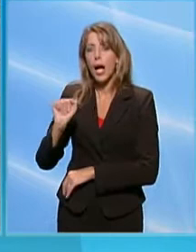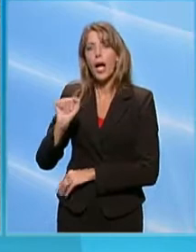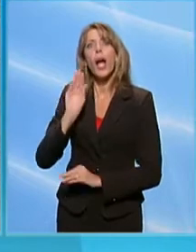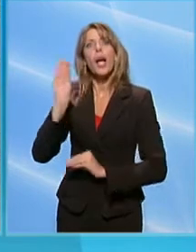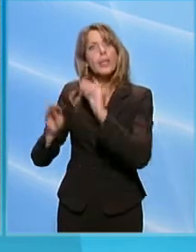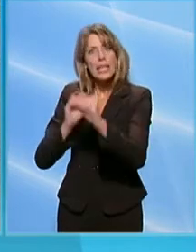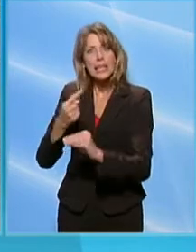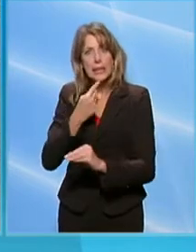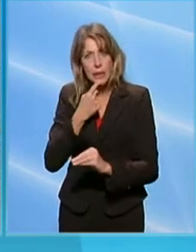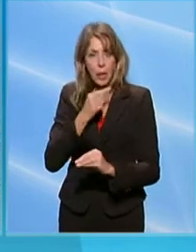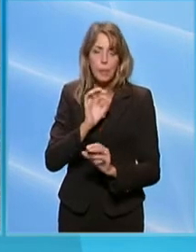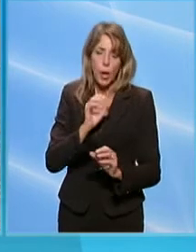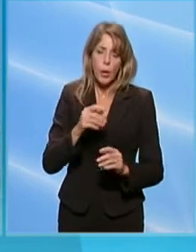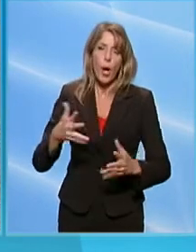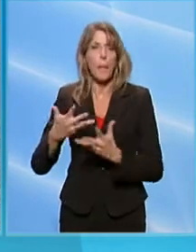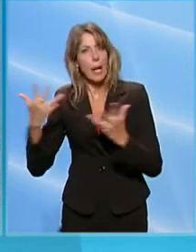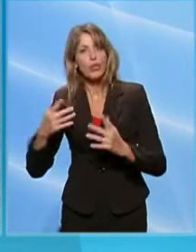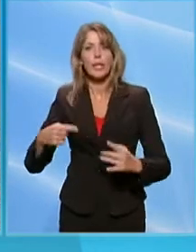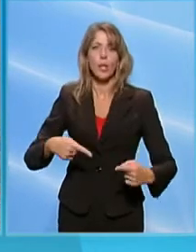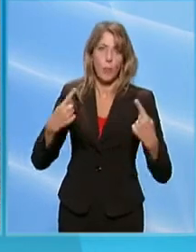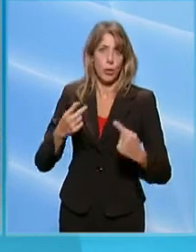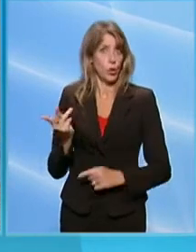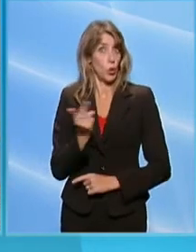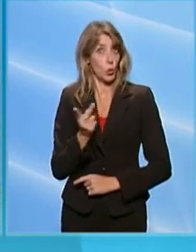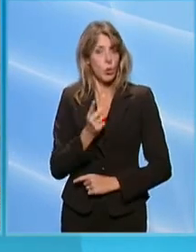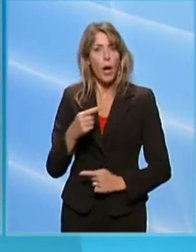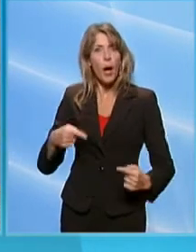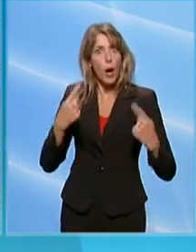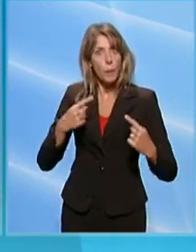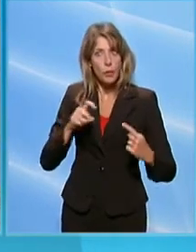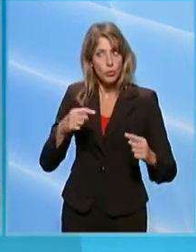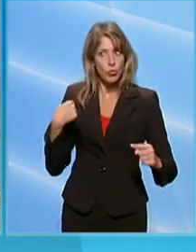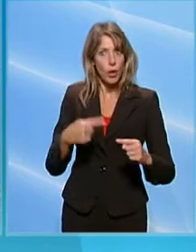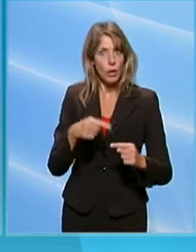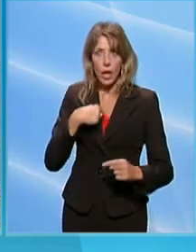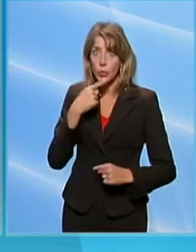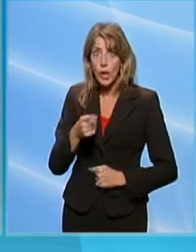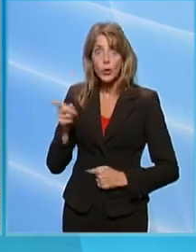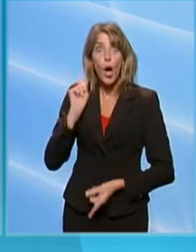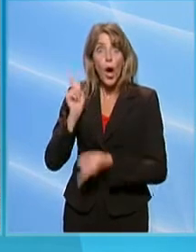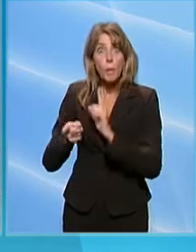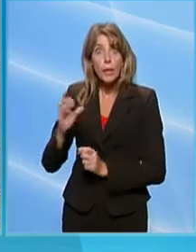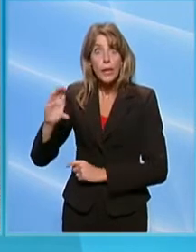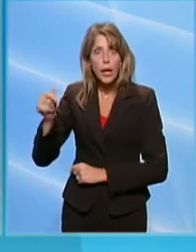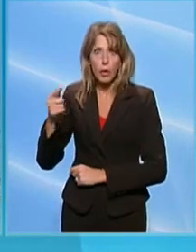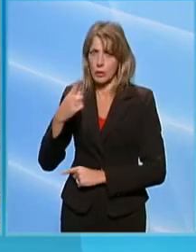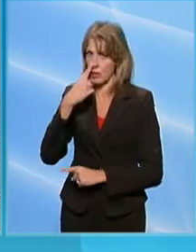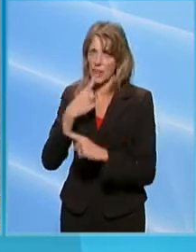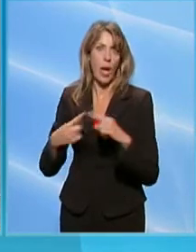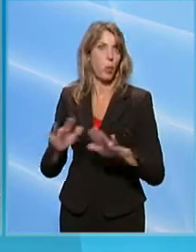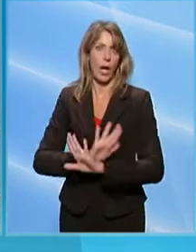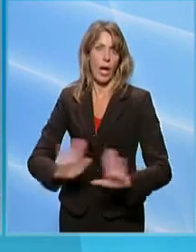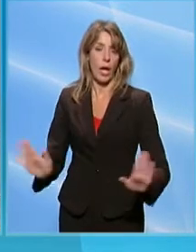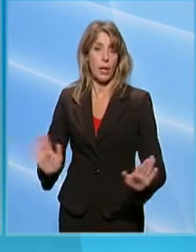maggioranza che dalle opposizioni, opposizioni che hanno dichiarato in questi giorni deludenti le politiche di Costa. Le